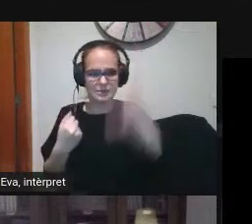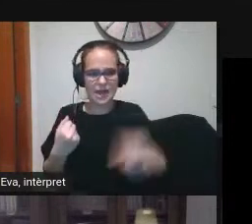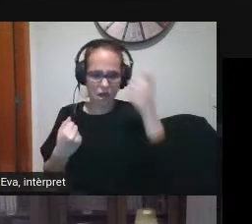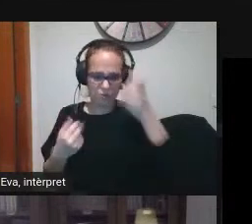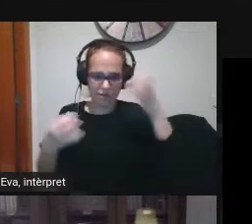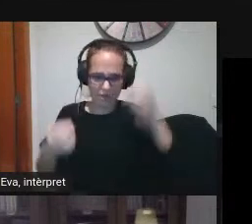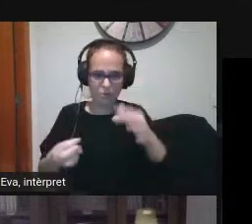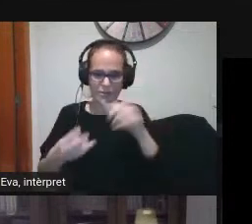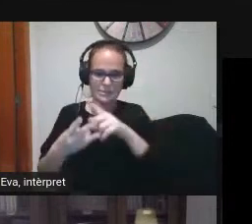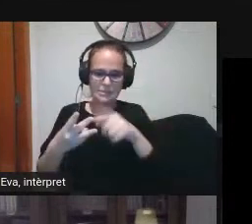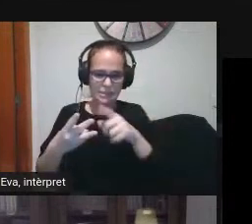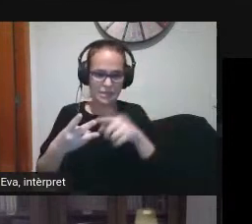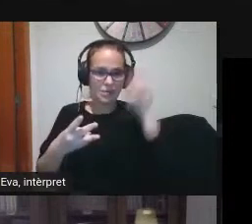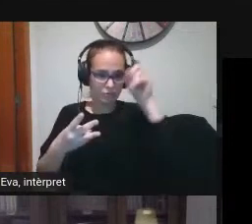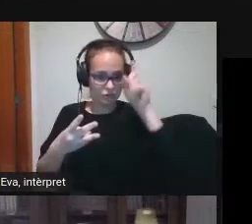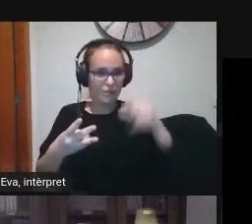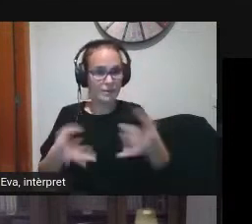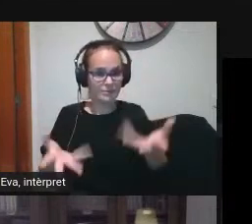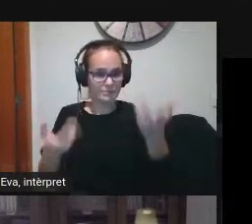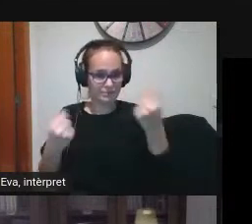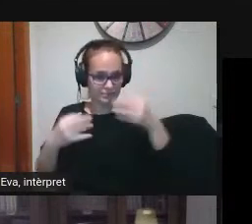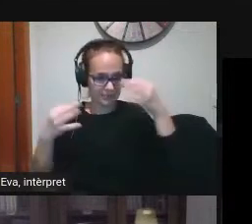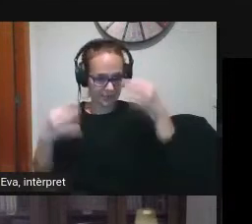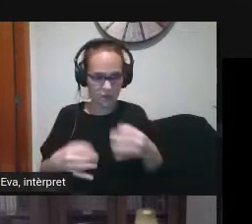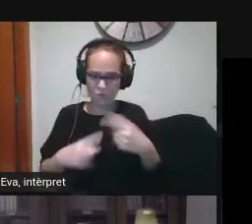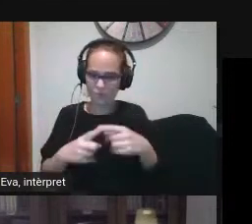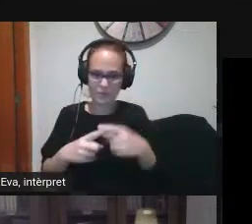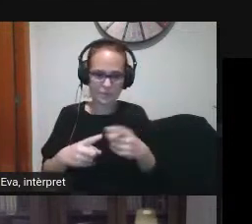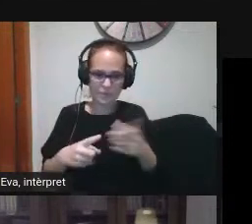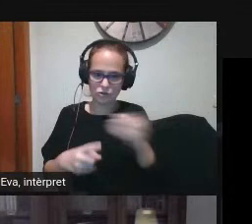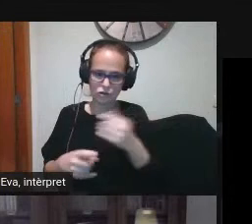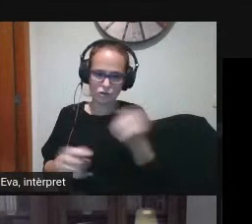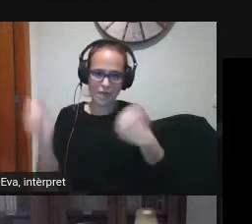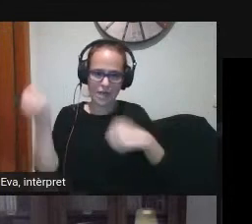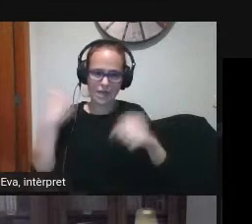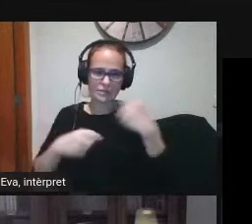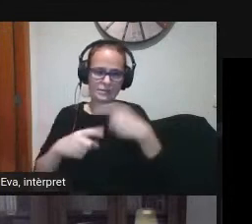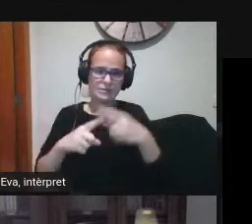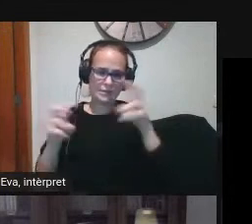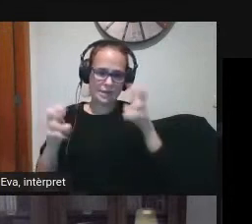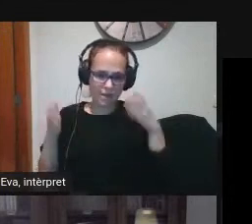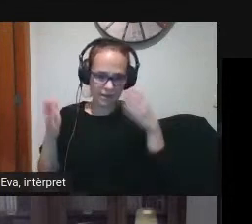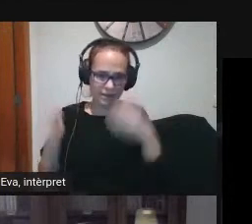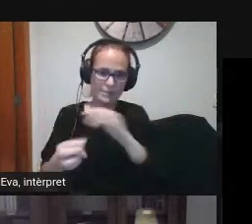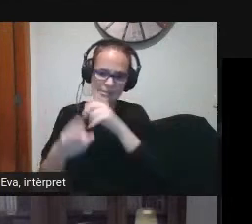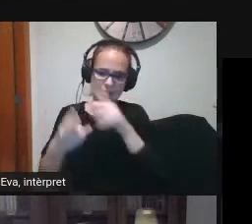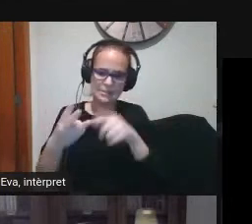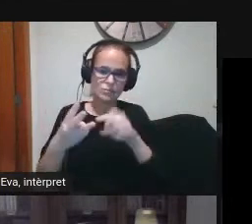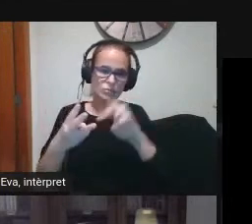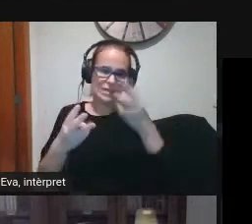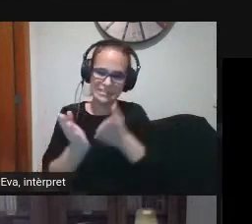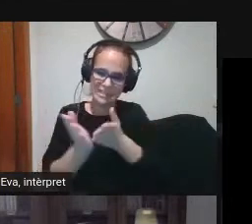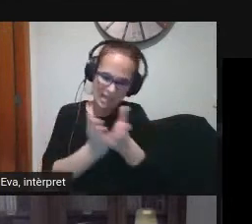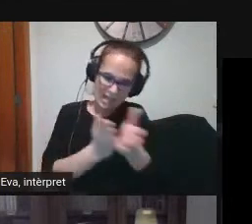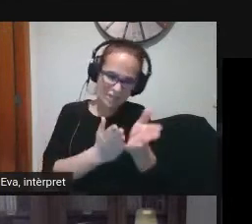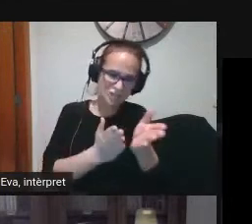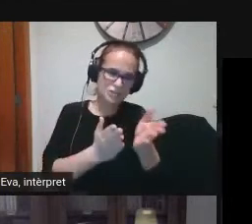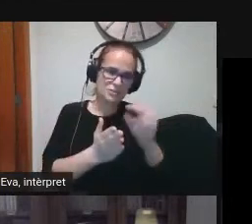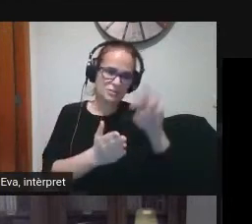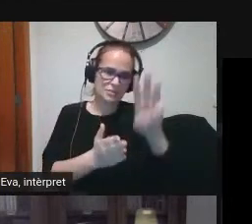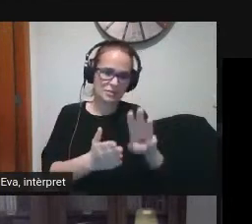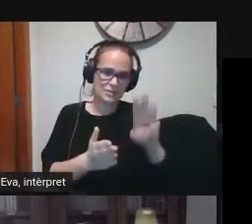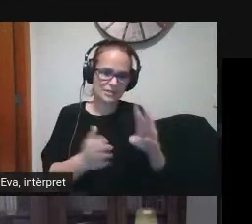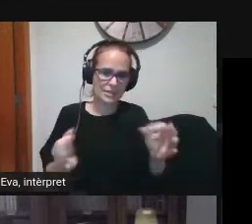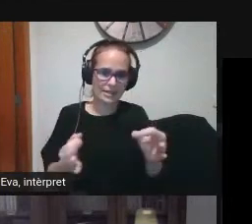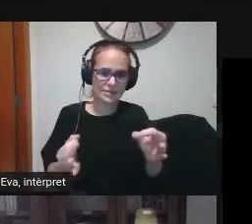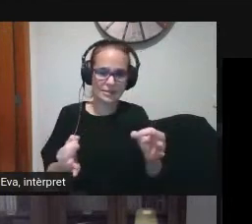docent sigui competent digitalment també perquè hi un segon eix amb totes accions en aquest sentit i hi un tercer eix també molt important